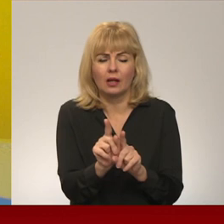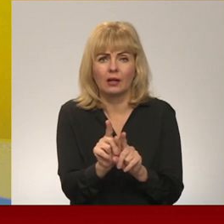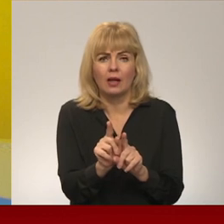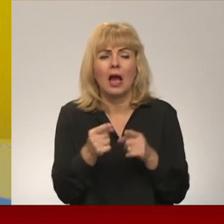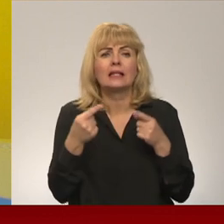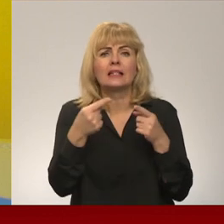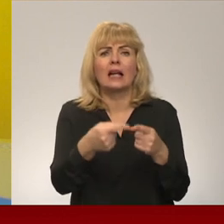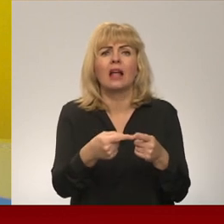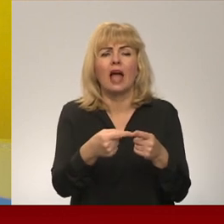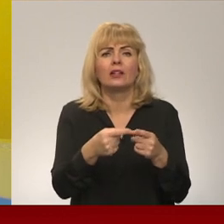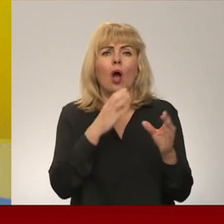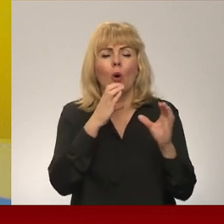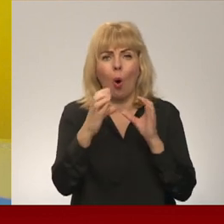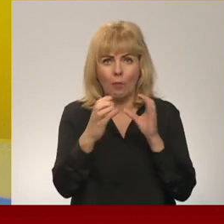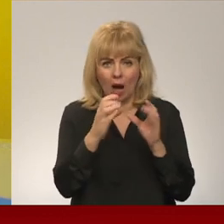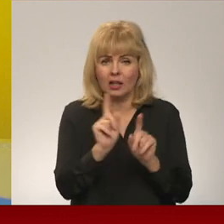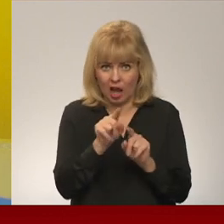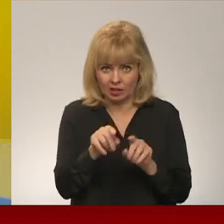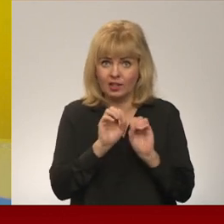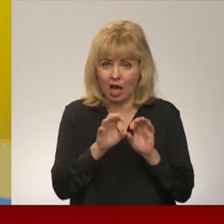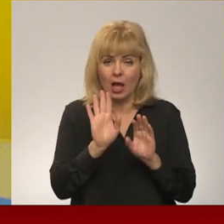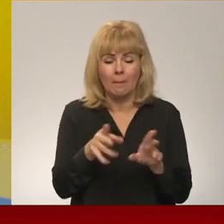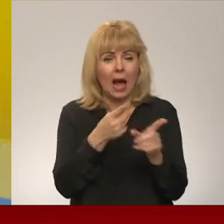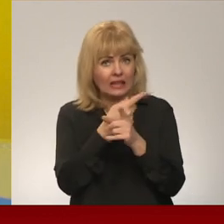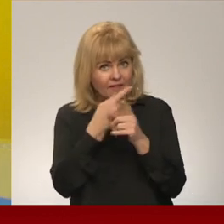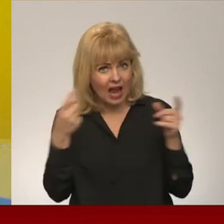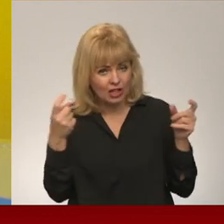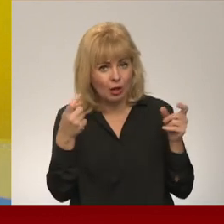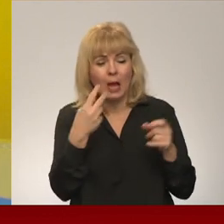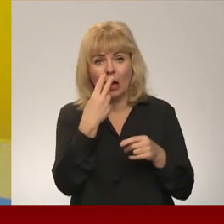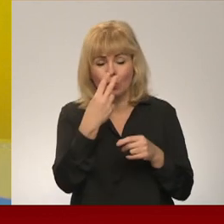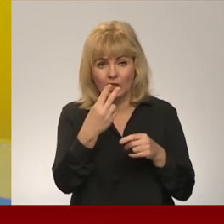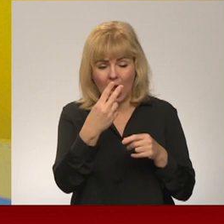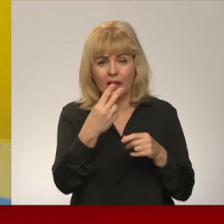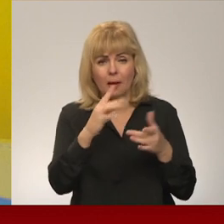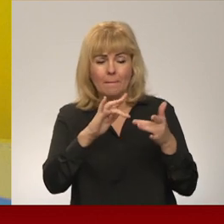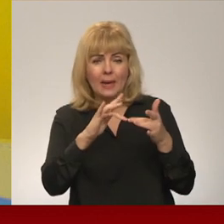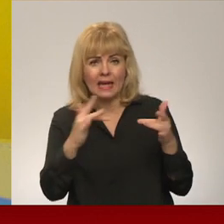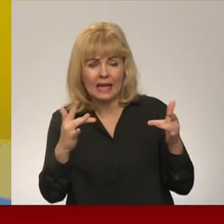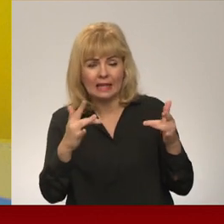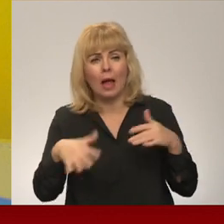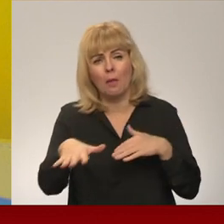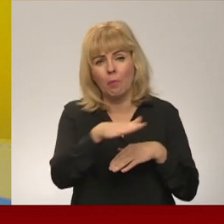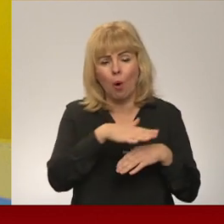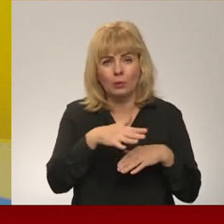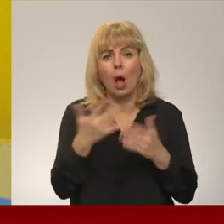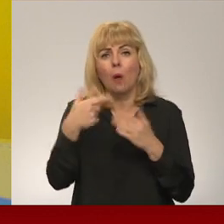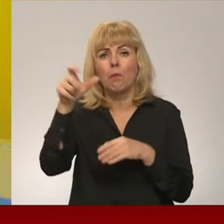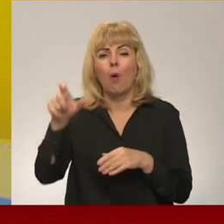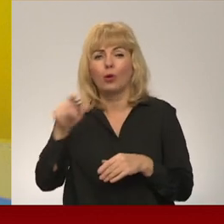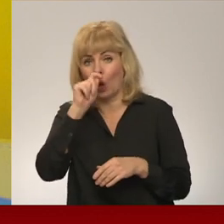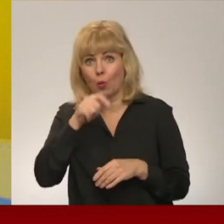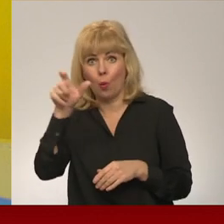komunikācija. Tas ir arī stāsts par tiem vēstījumiem, kas izskana publiskajā telpā. Mēs šodien runājām arī ar politologu no Ukrainas, un viņš teica,